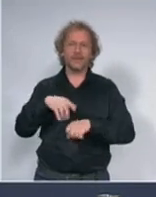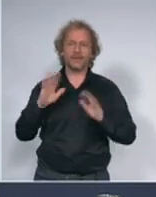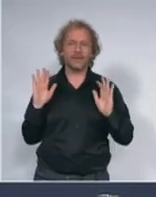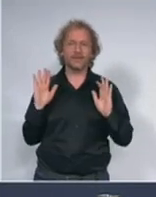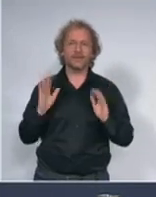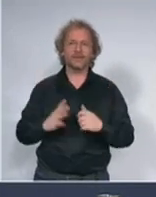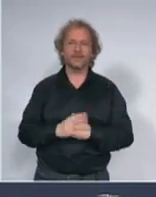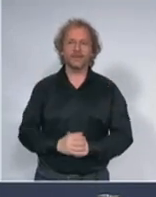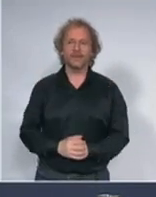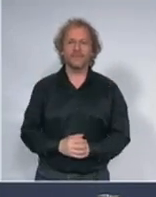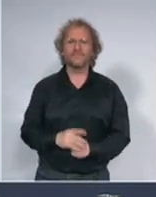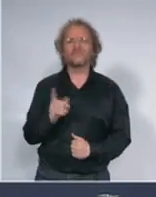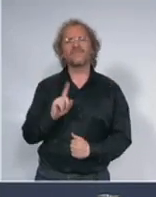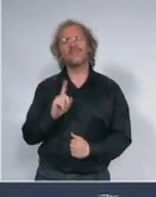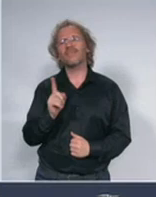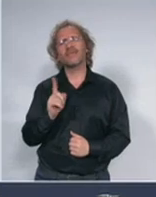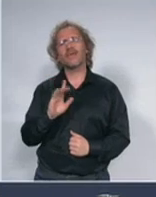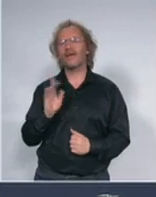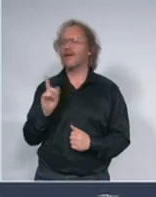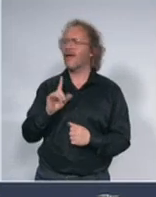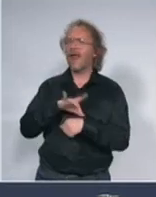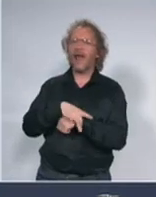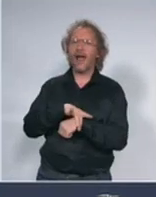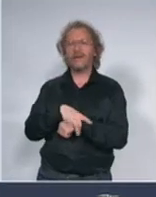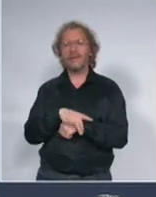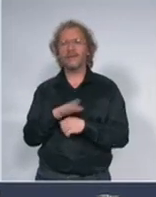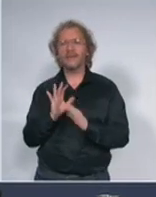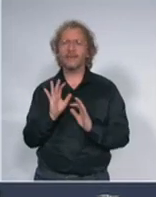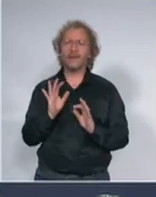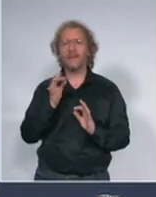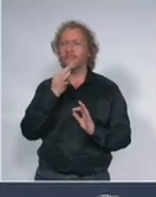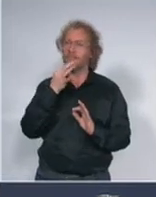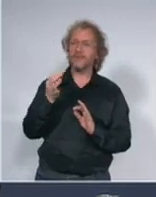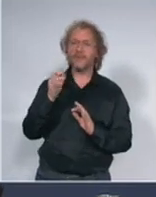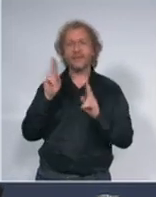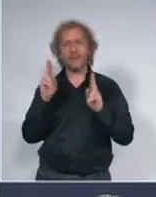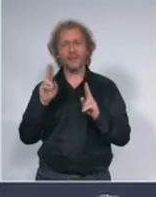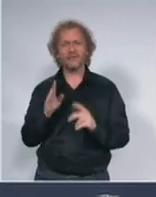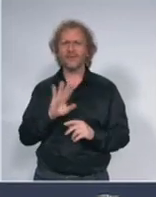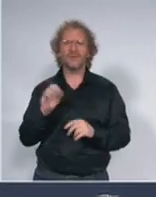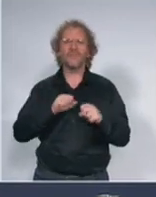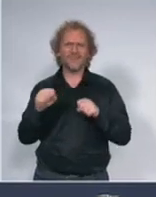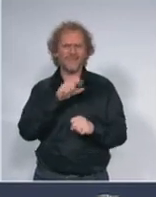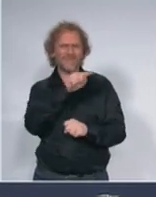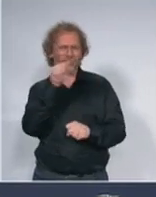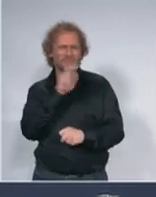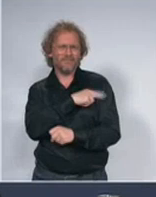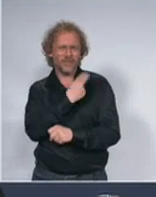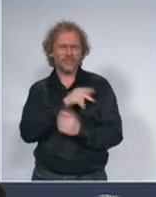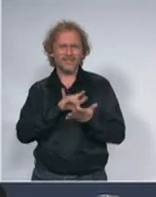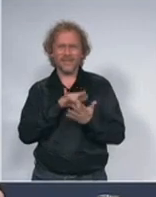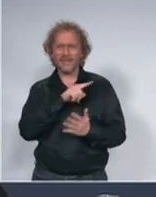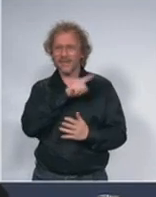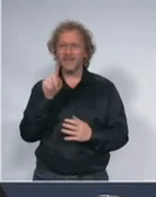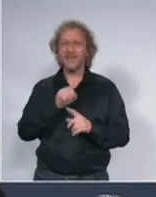postavlja pitanje ni jedan zrastveni radnik i kad smo skupili sve direktore kliničko-borničke centara Srbije niko nas nije